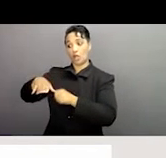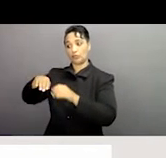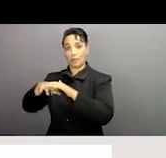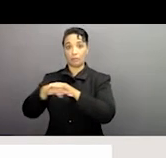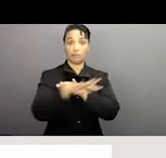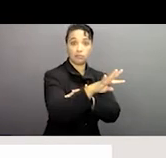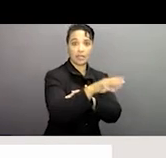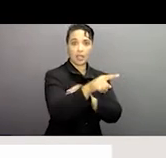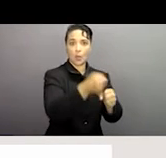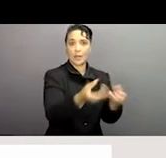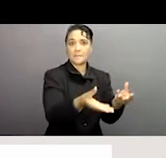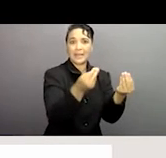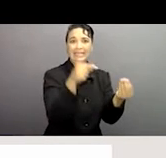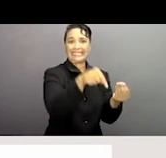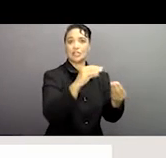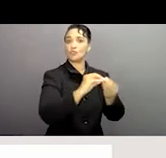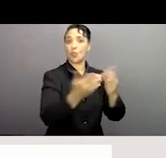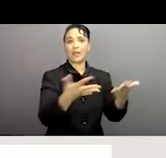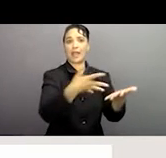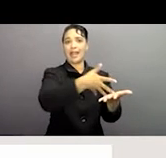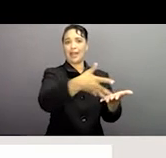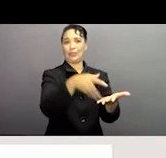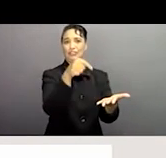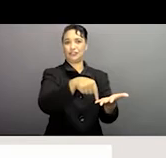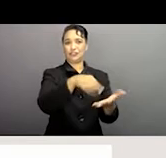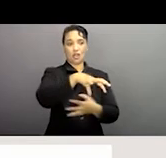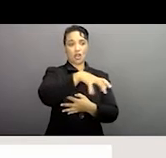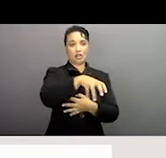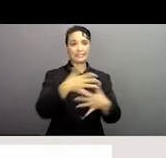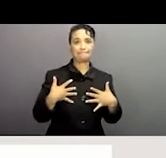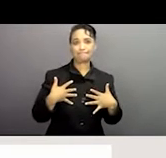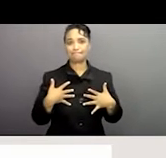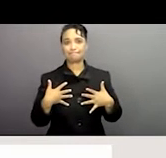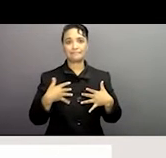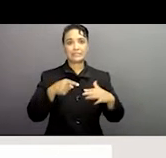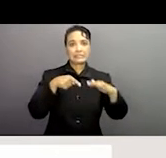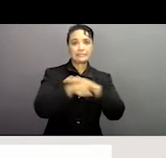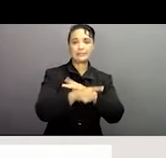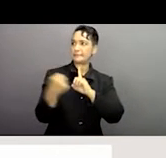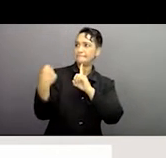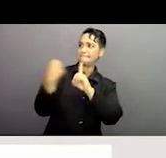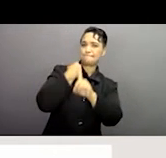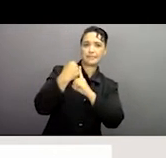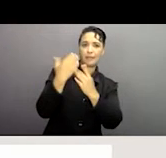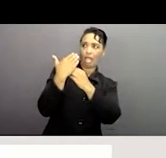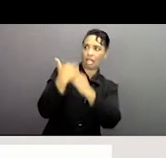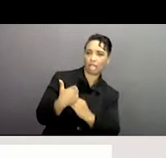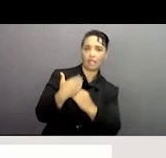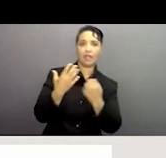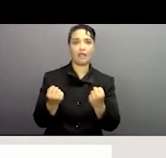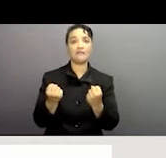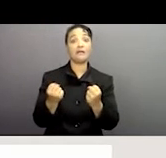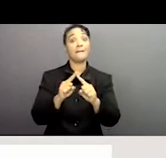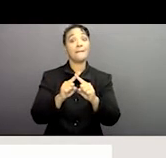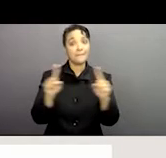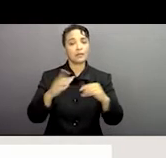ce problème relatif à la langue, les barrières linguistiques. Ils ne sont pas jugés à la migration et à la